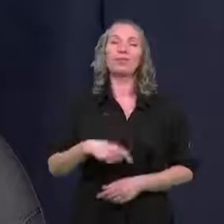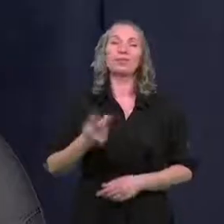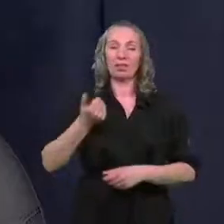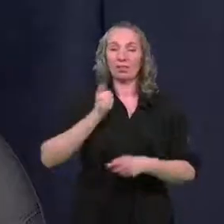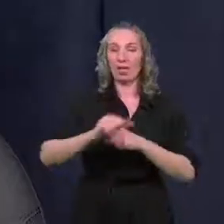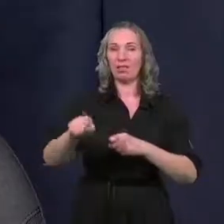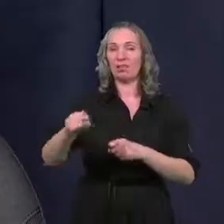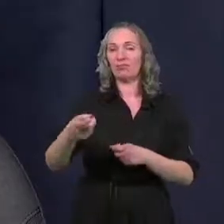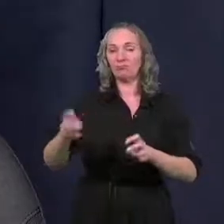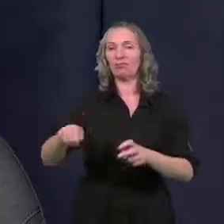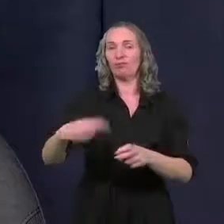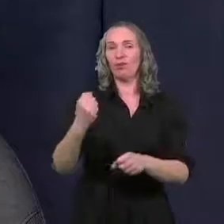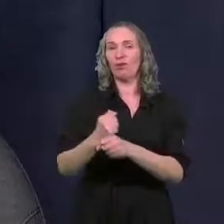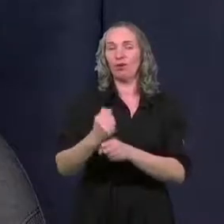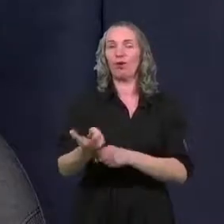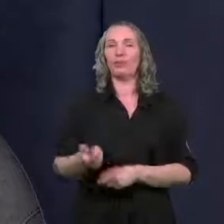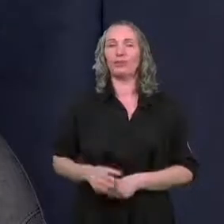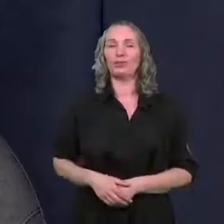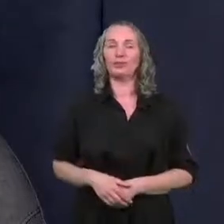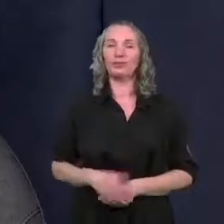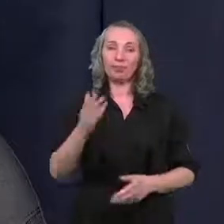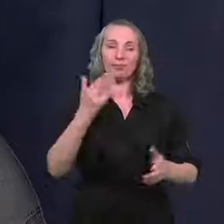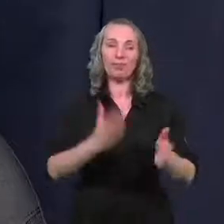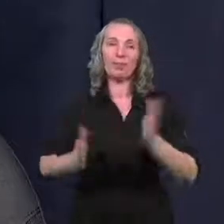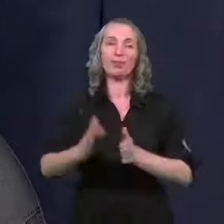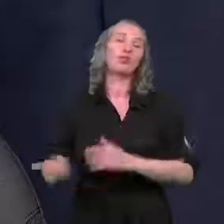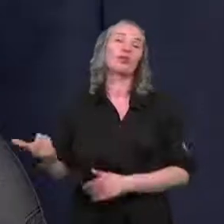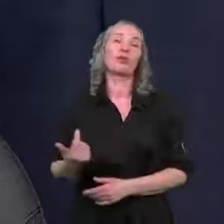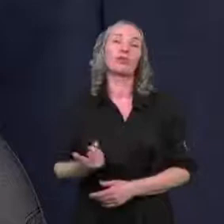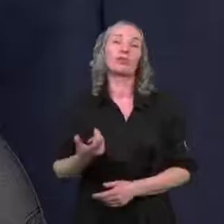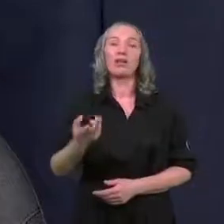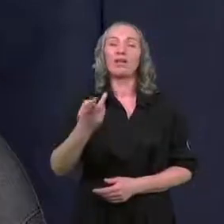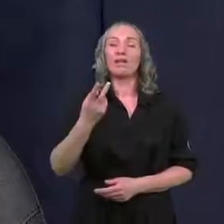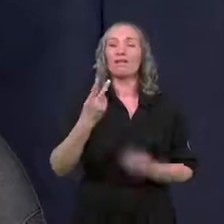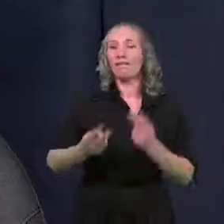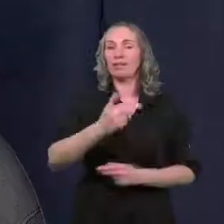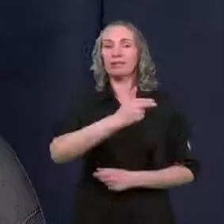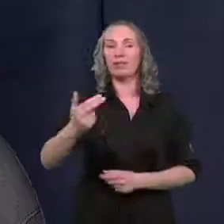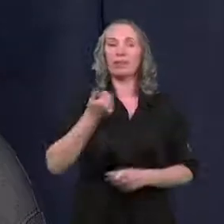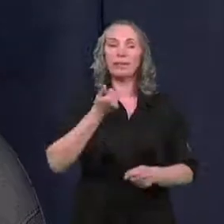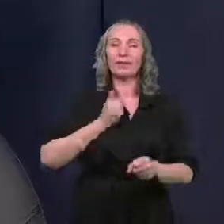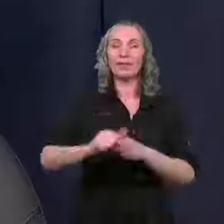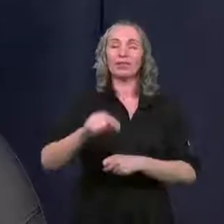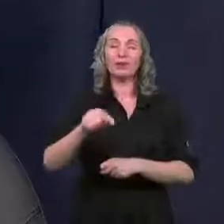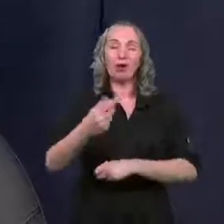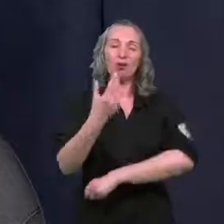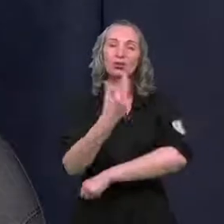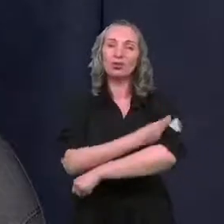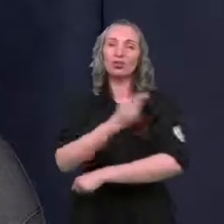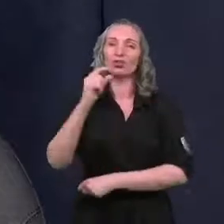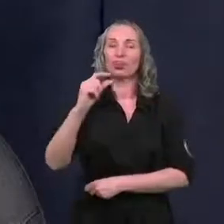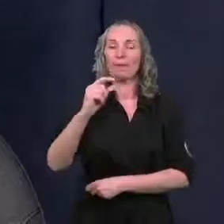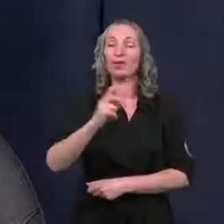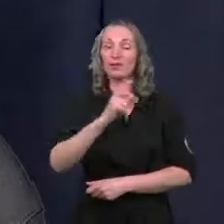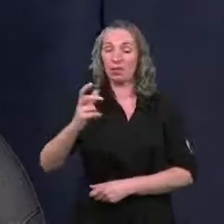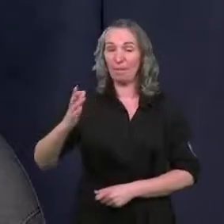jest w stanie to oczywiście operacyjnie przygotować. Natomiast podstawową kwestią, drodzy Państwo, są szczepionki. Czy będzie